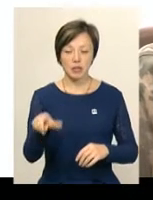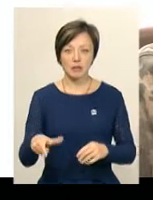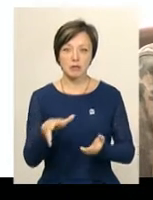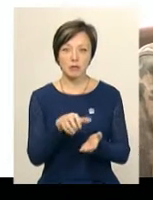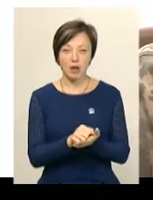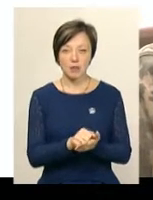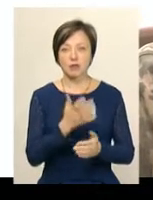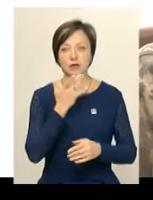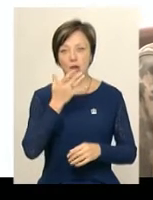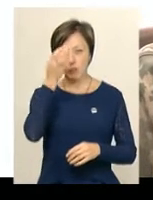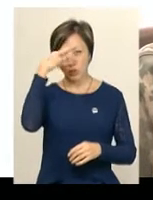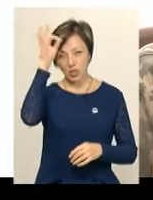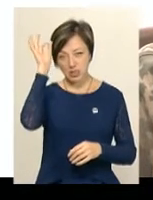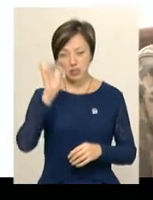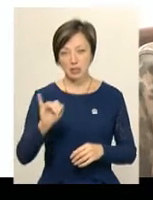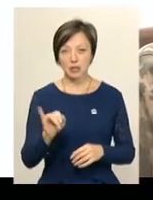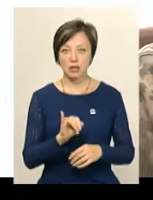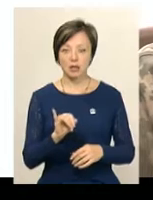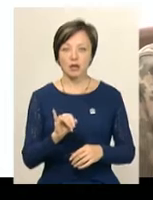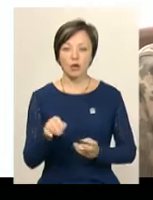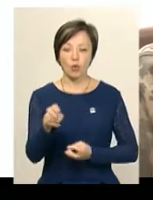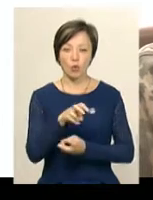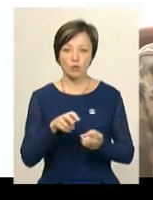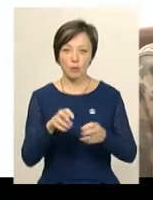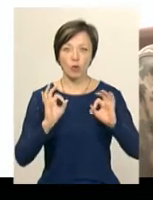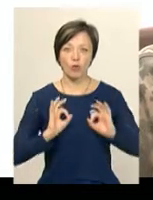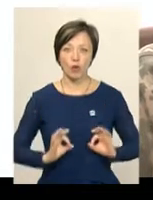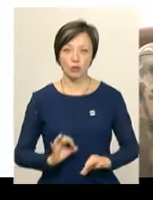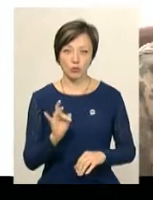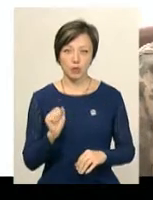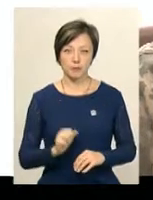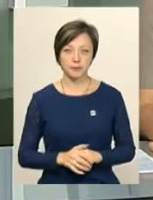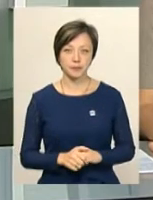займається і Національна поліція, їх розшуком прокуратура.